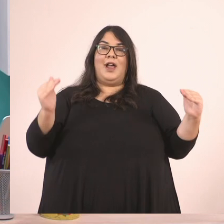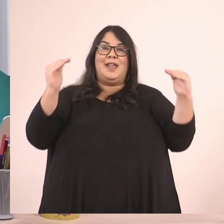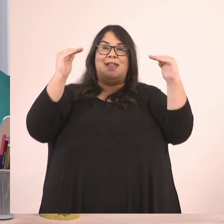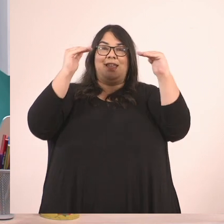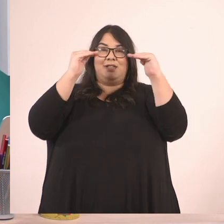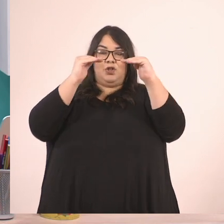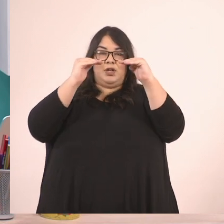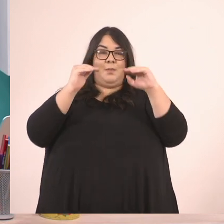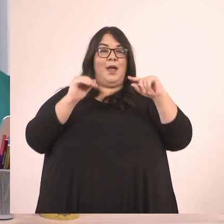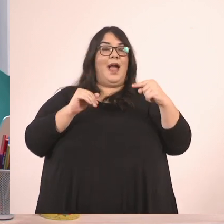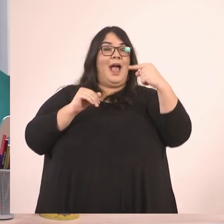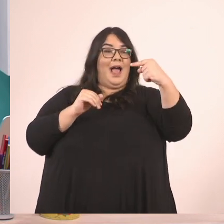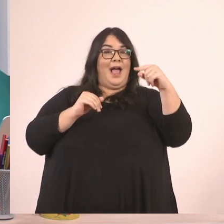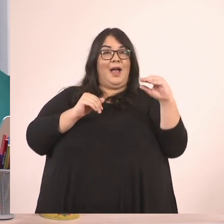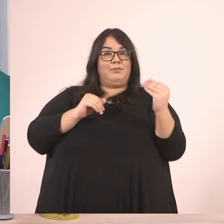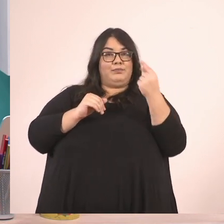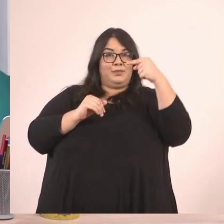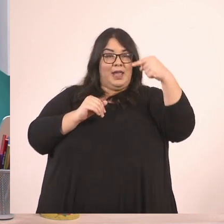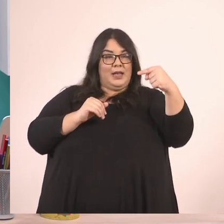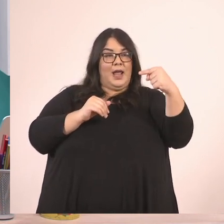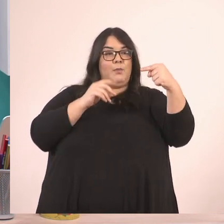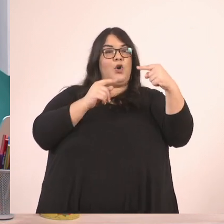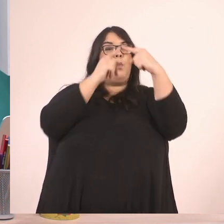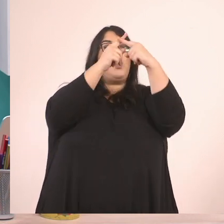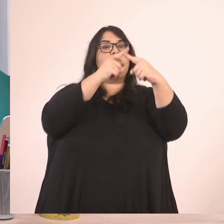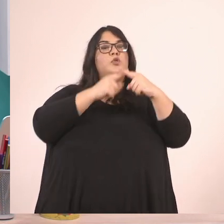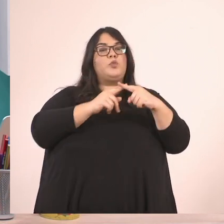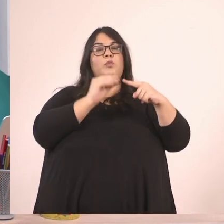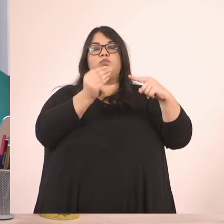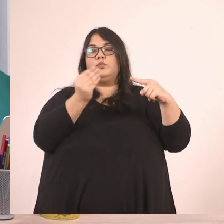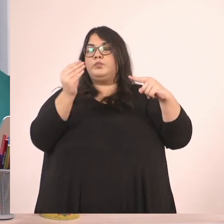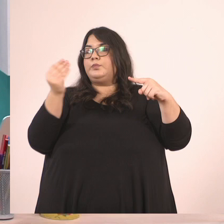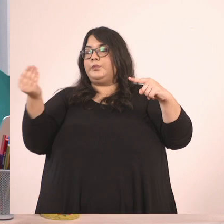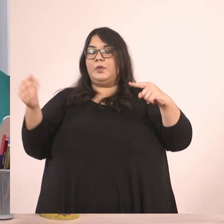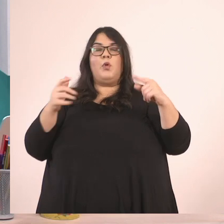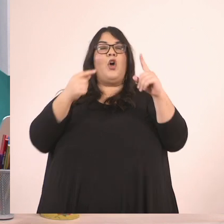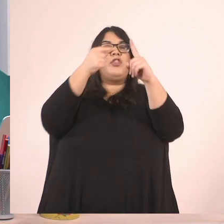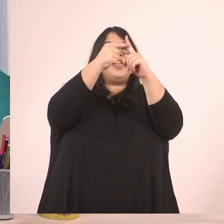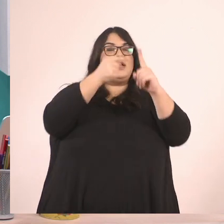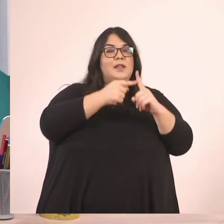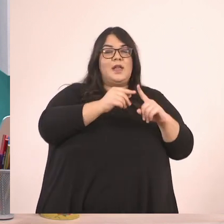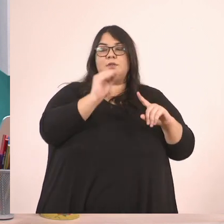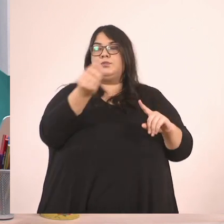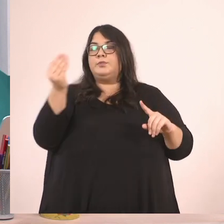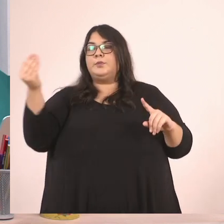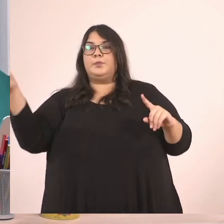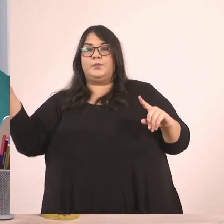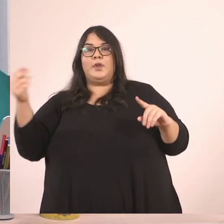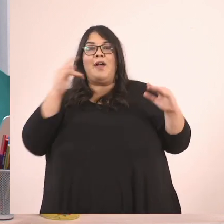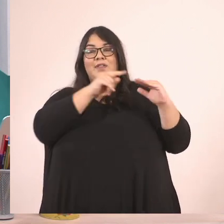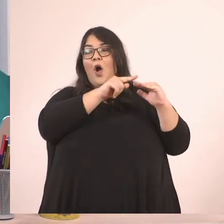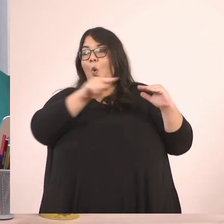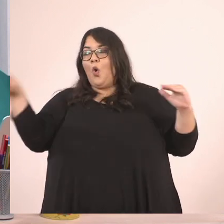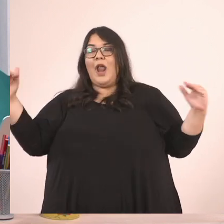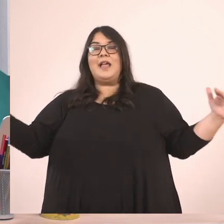κλάσματα από ένα αρχικό κλάσμα και με πολλαπλασιασμό και με διαίρεση Με τη διαίρεση θα καταλήξω